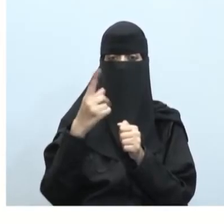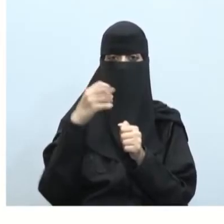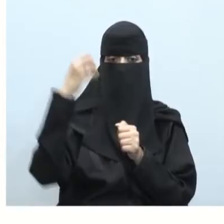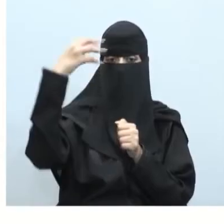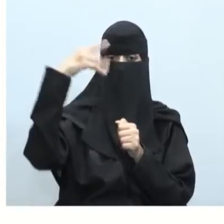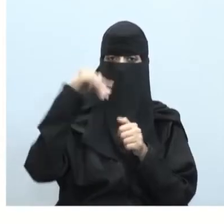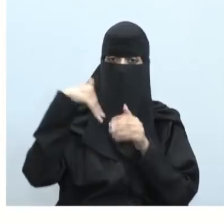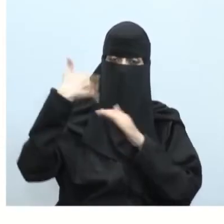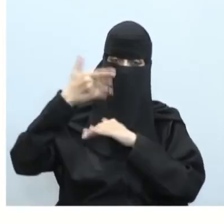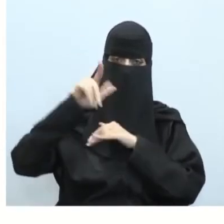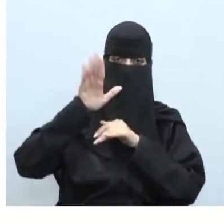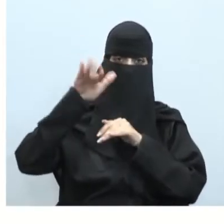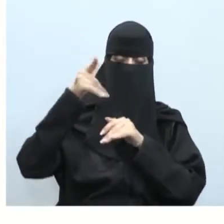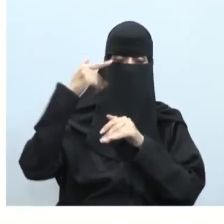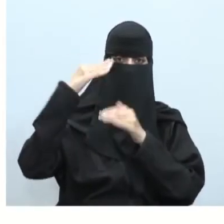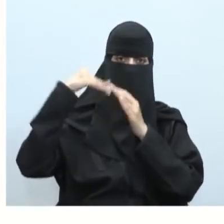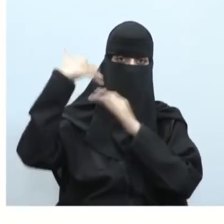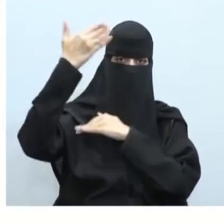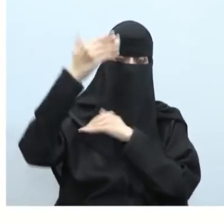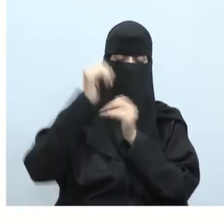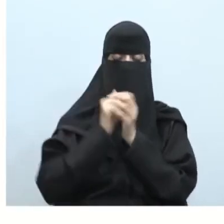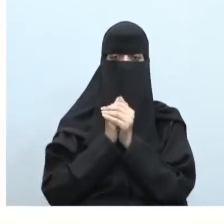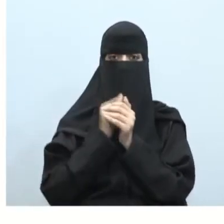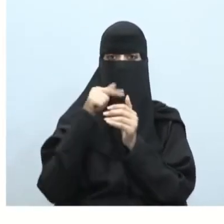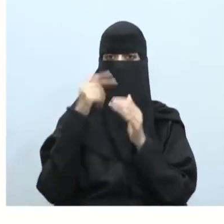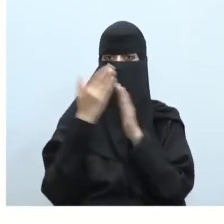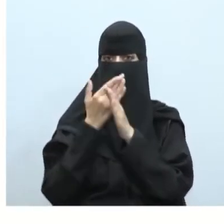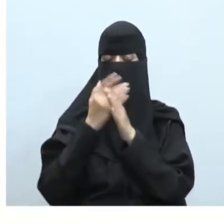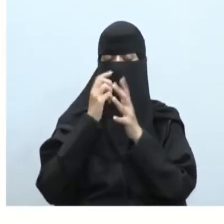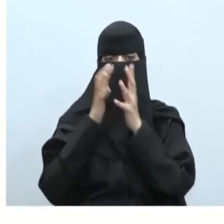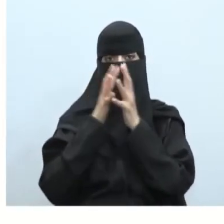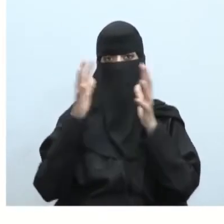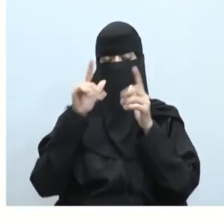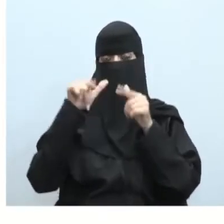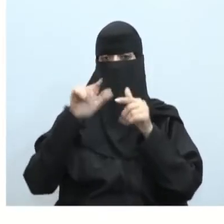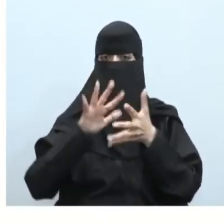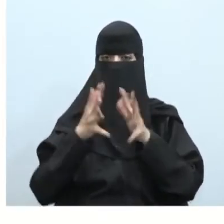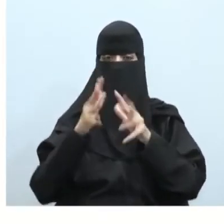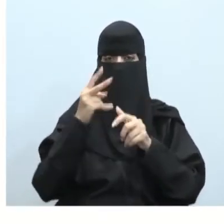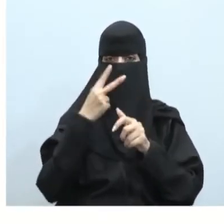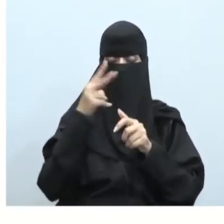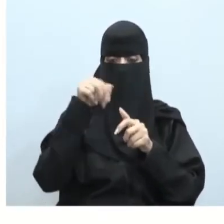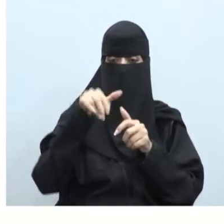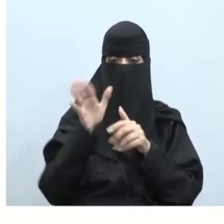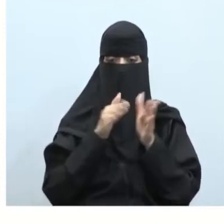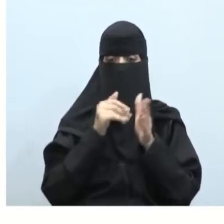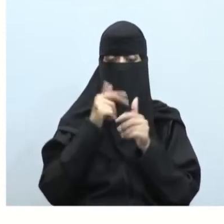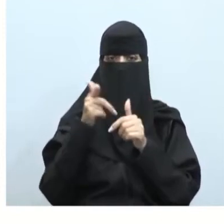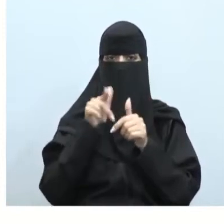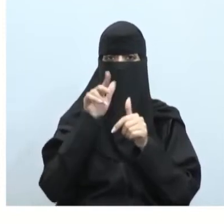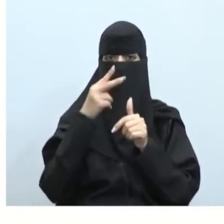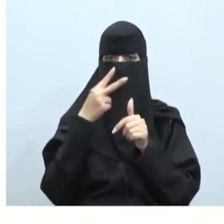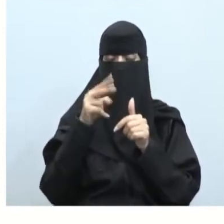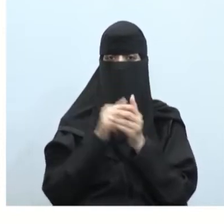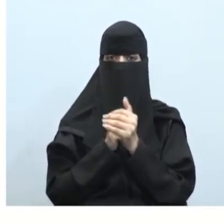نتعرف على السنين الضوئية في الدروس القادمة وبسبب حجمه الهائل يمكن أن نرى أشكالها